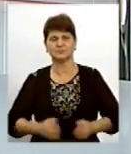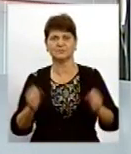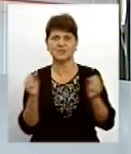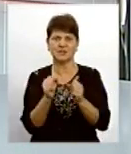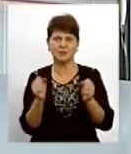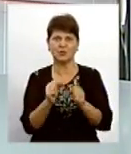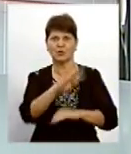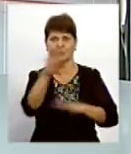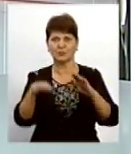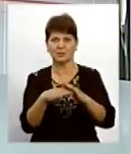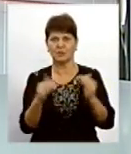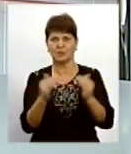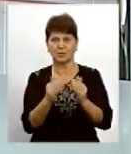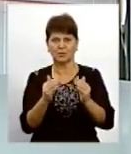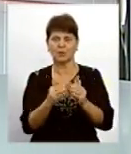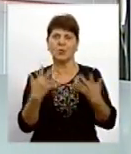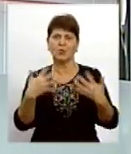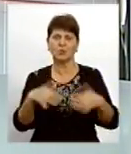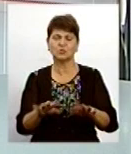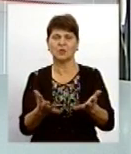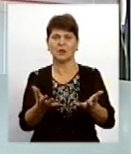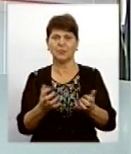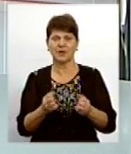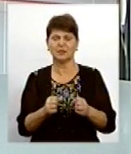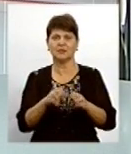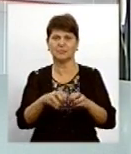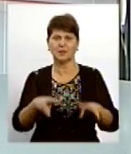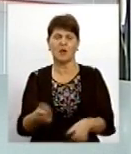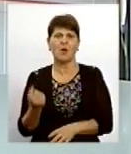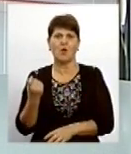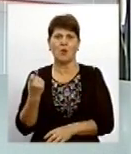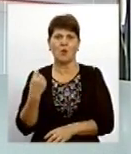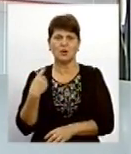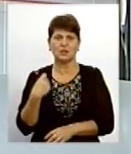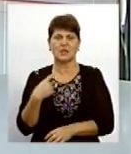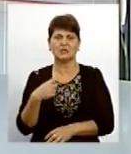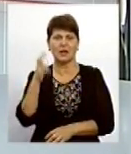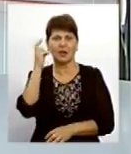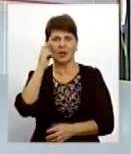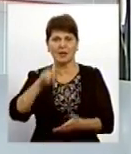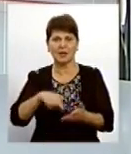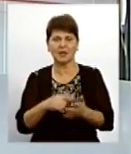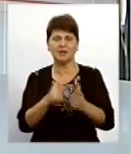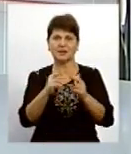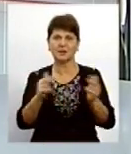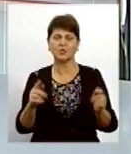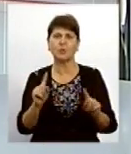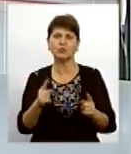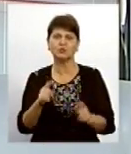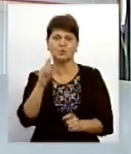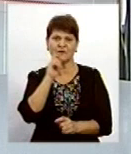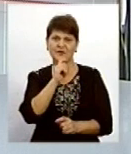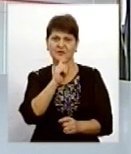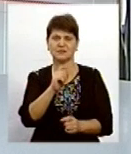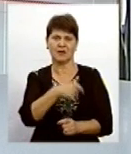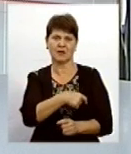Мовляв, подібне рішення вже прийняли міста-мільйонники, такі як Одеса, Київ та Дніпро. Чому віницькі обранці висловили спроти –